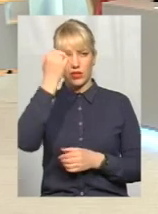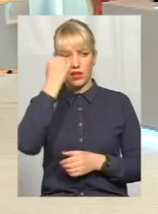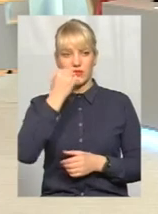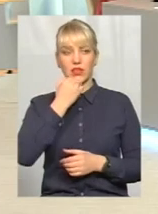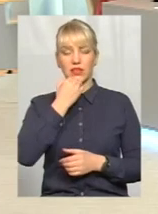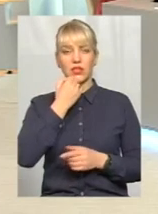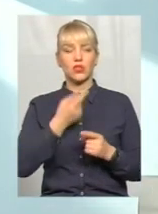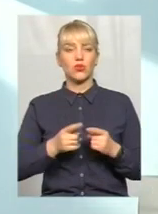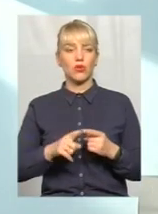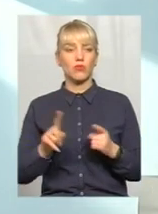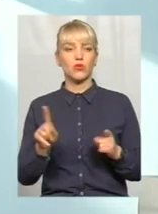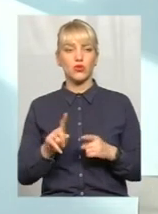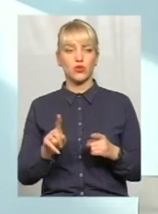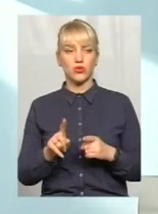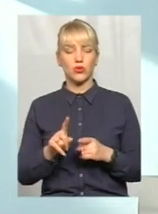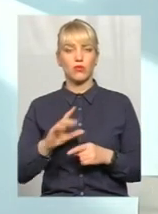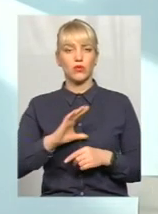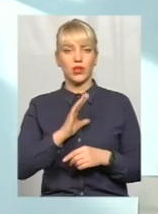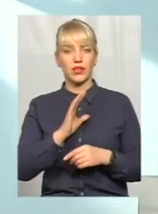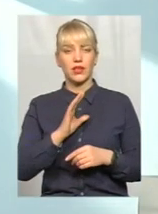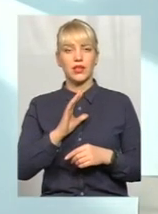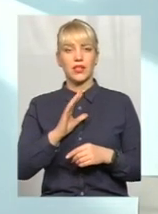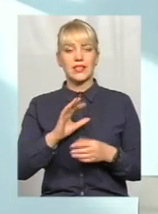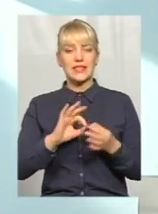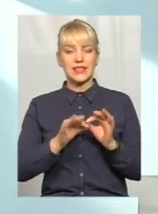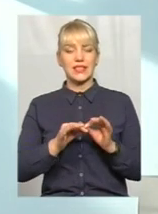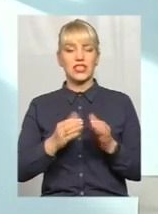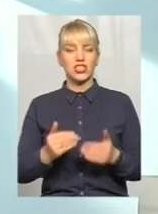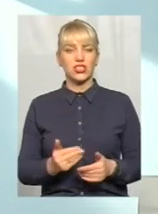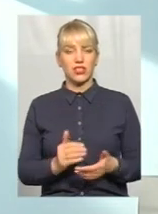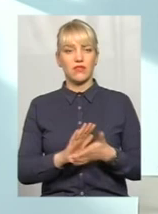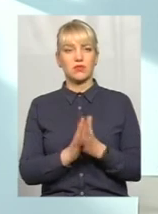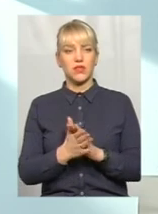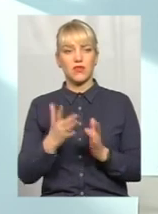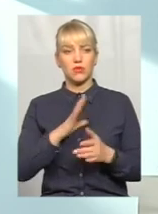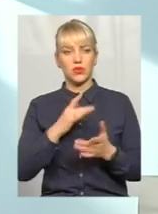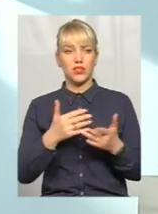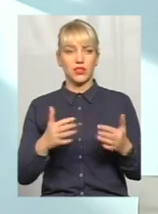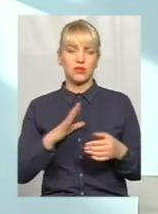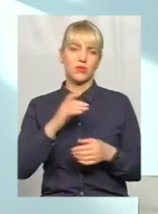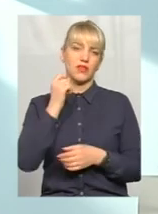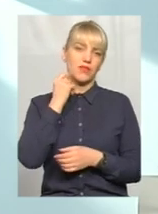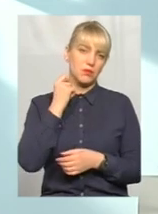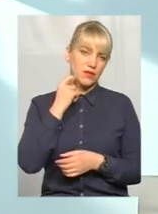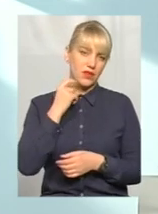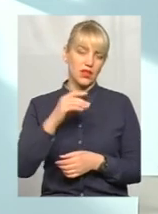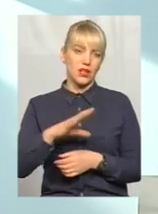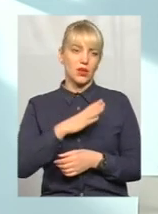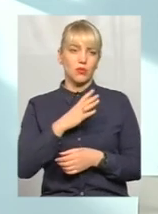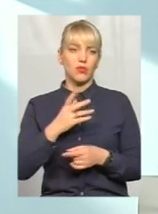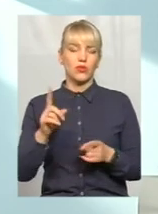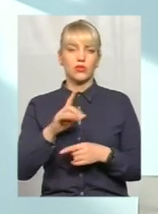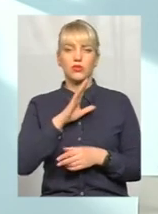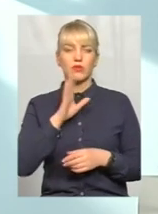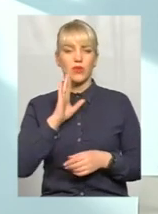Завдяки тому, що були складні життєві обставини, різні були. Були там, де випивали, були там, де мама чи